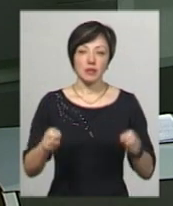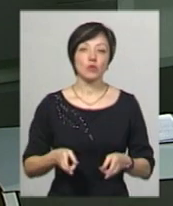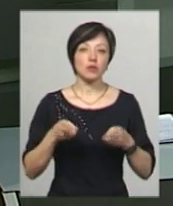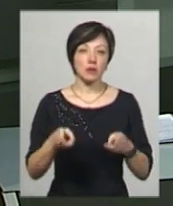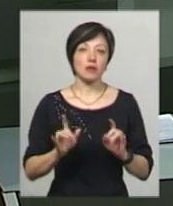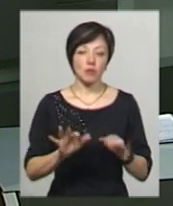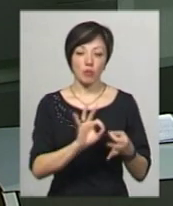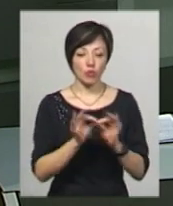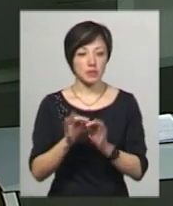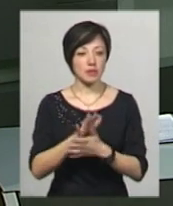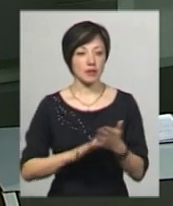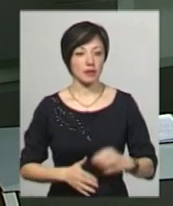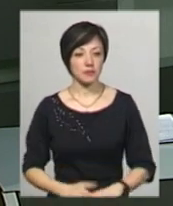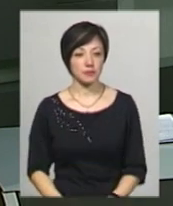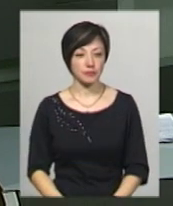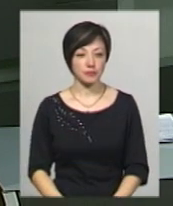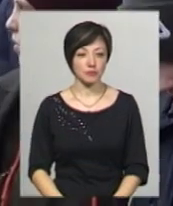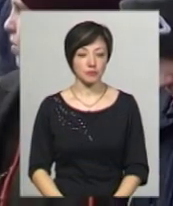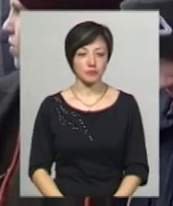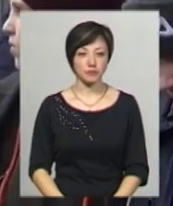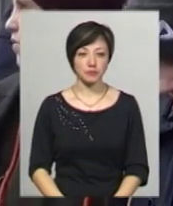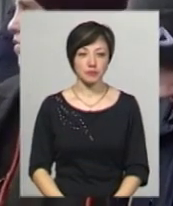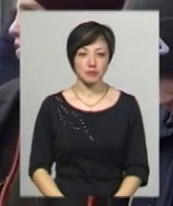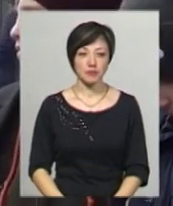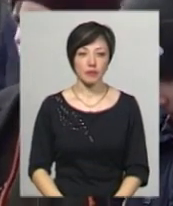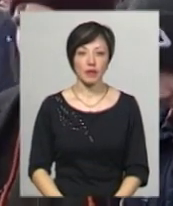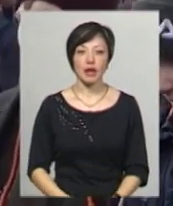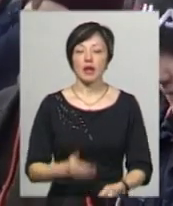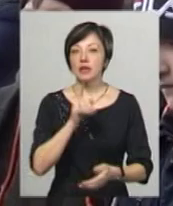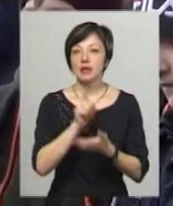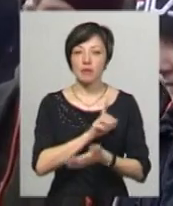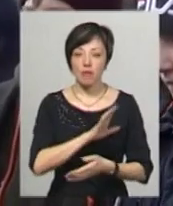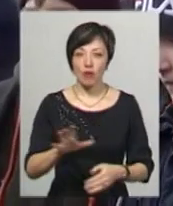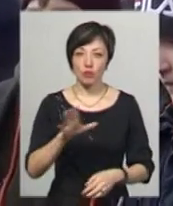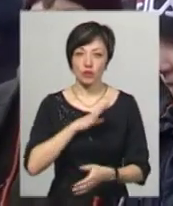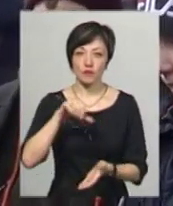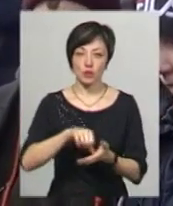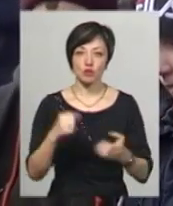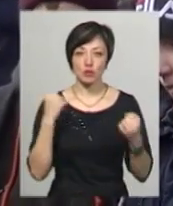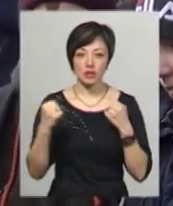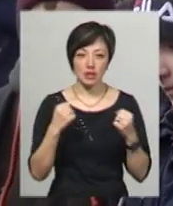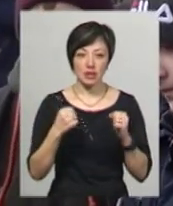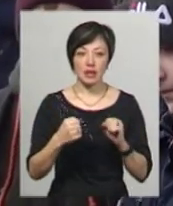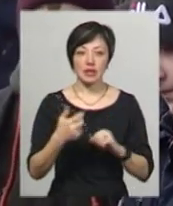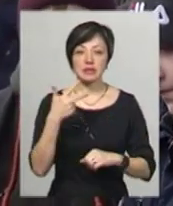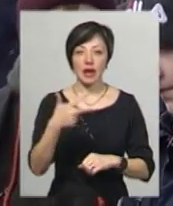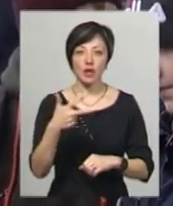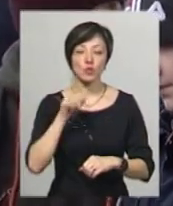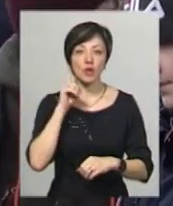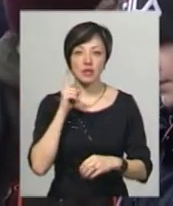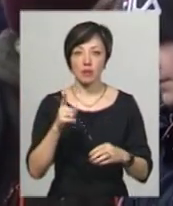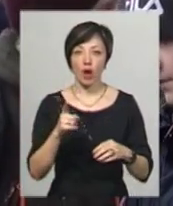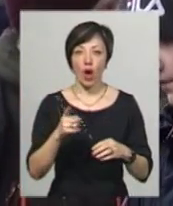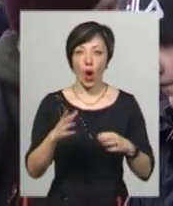провадження. Подробиці далі у сюжеті. Не мають бути виступати спортсмени з третім юнацьким розрядом, а